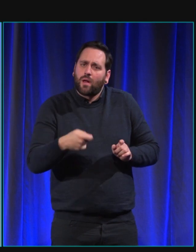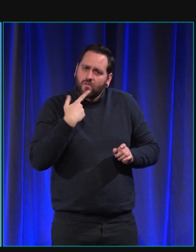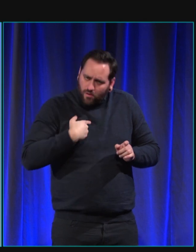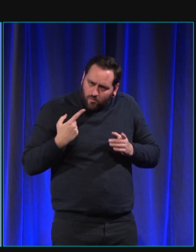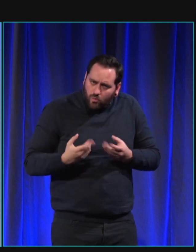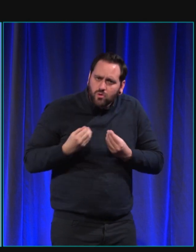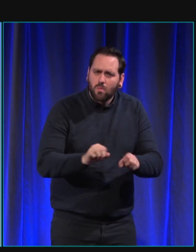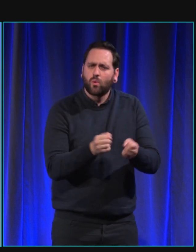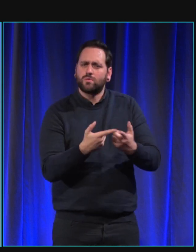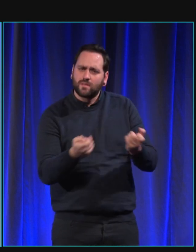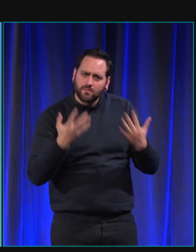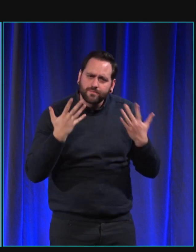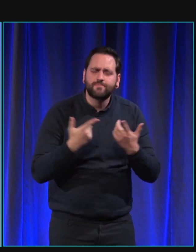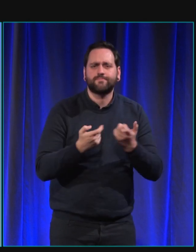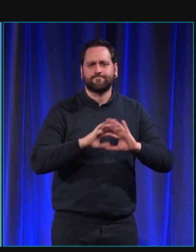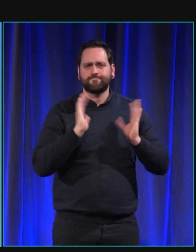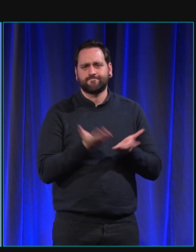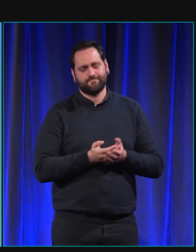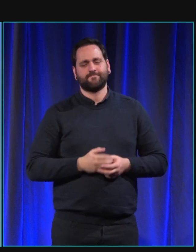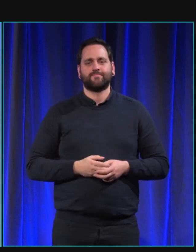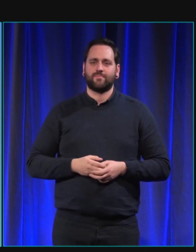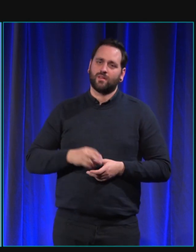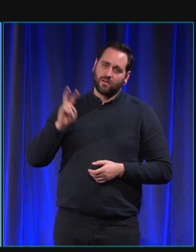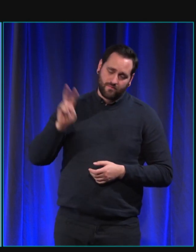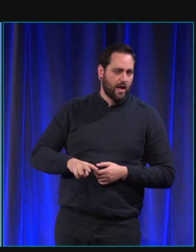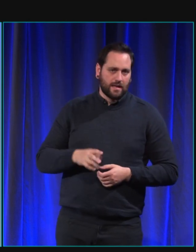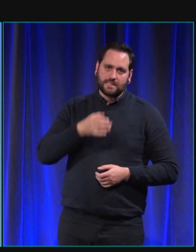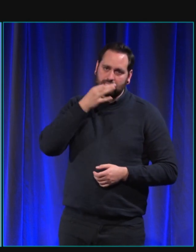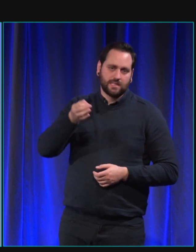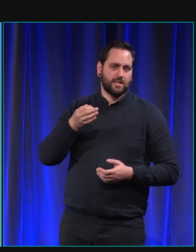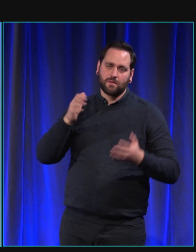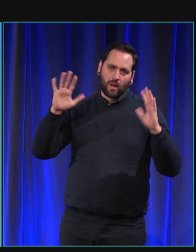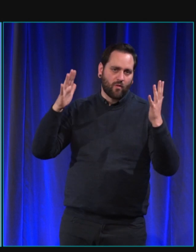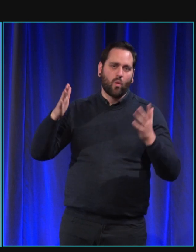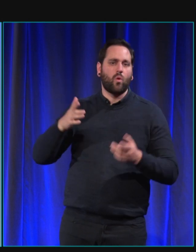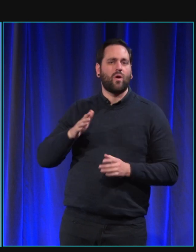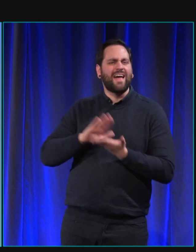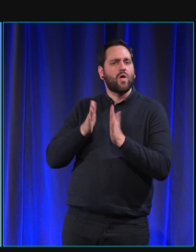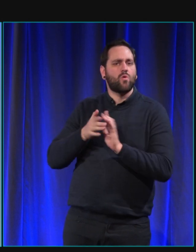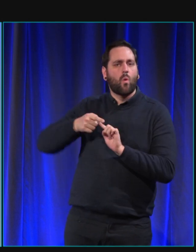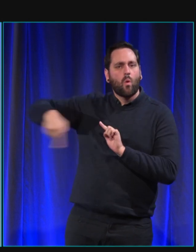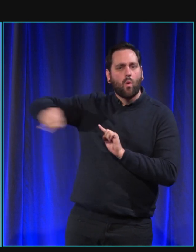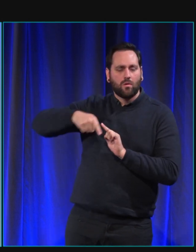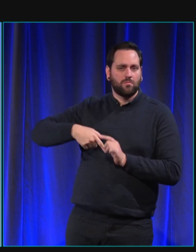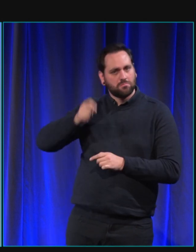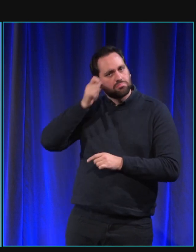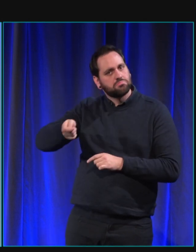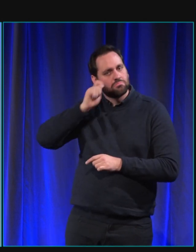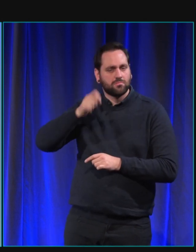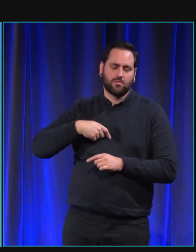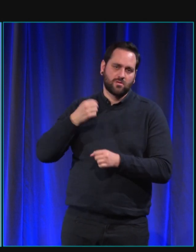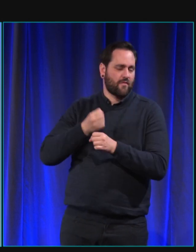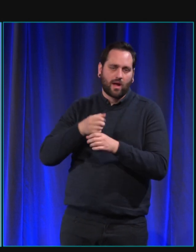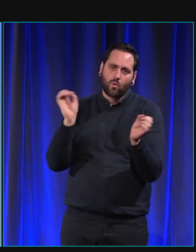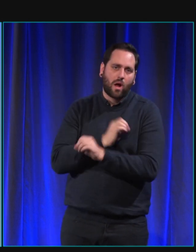tout cas, je tenais aussi à dire un grand bravo à toutes les associations qui sont présentes pour leur travail formidable d'accompagnement des personnes et